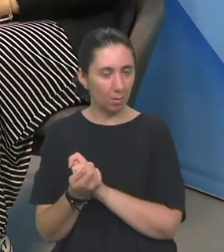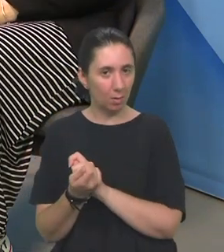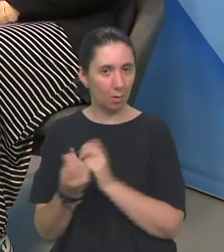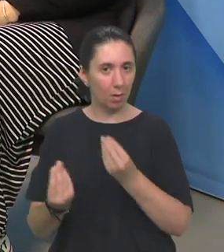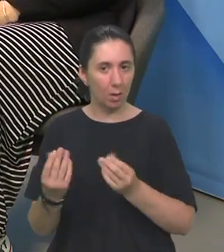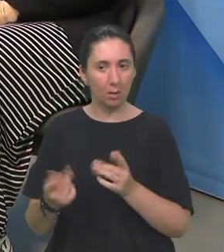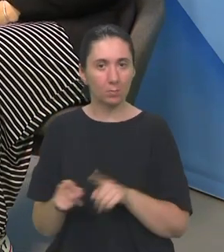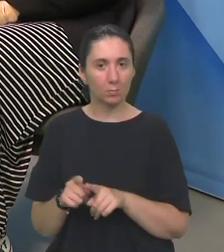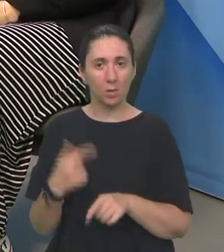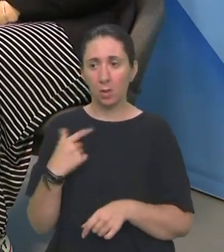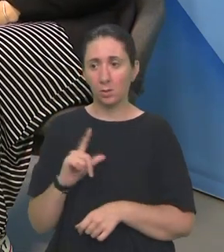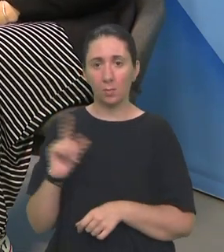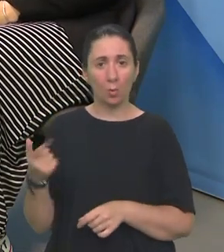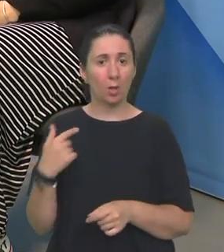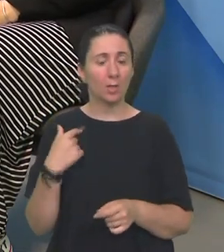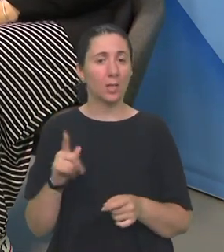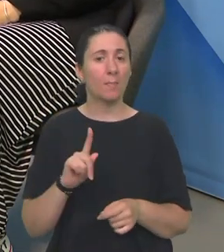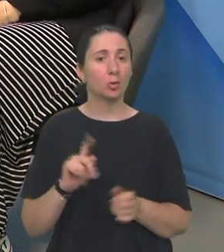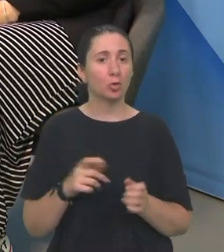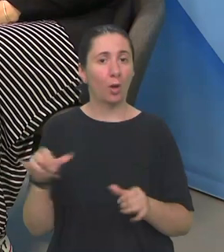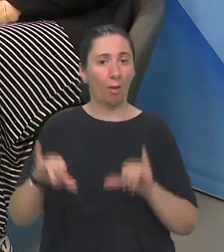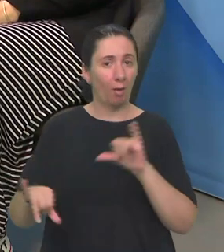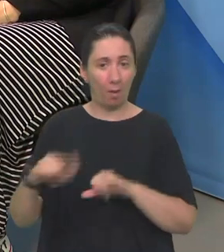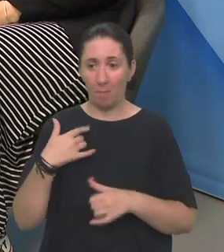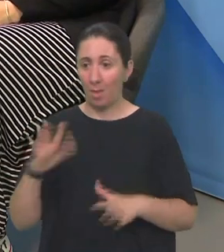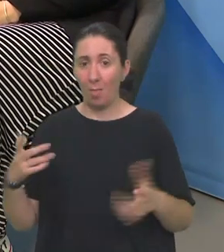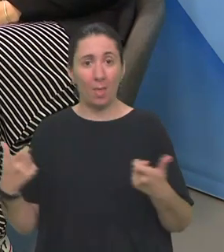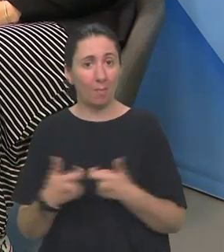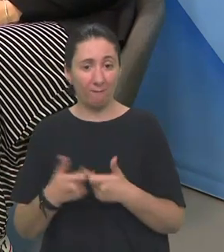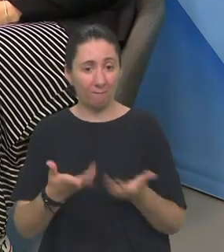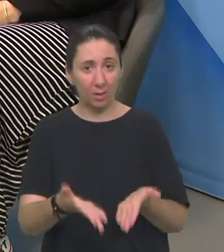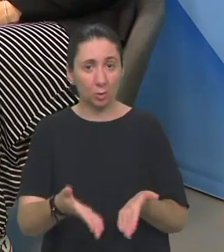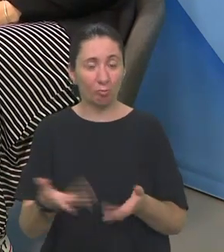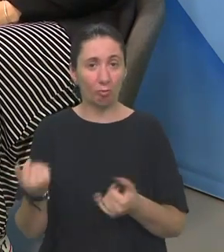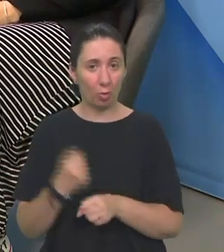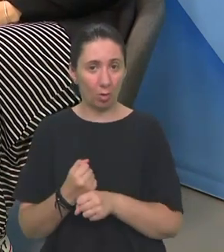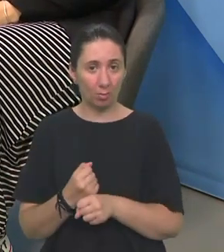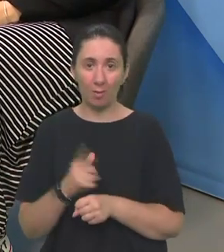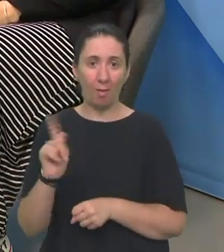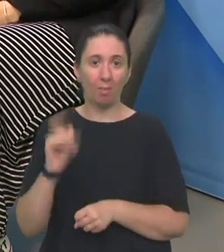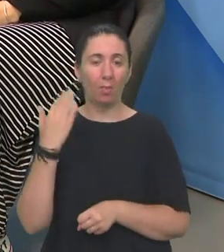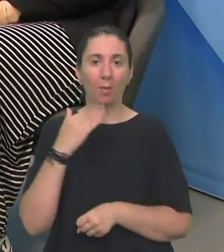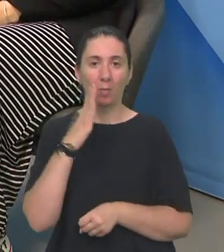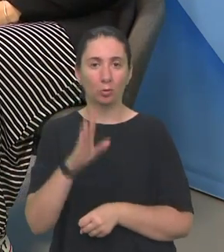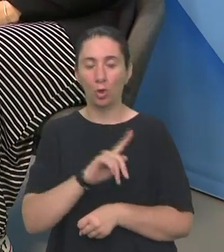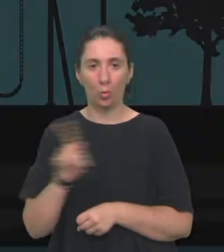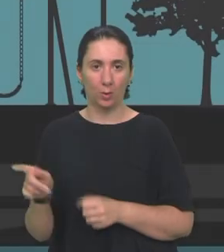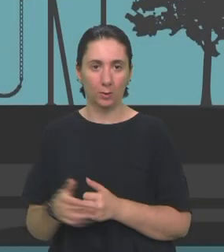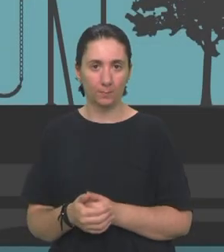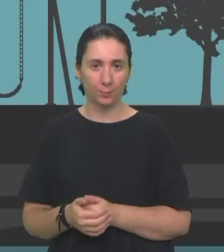ja sam sasvim druga struka Ja sam inženjer kemije Mislim nema veze s ovim što radim Ali ne nikad mi nije bilo žao